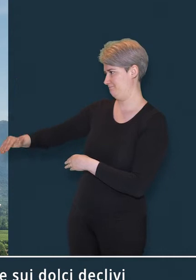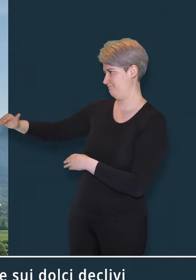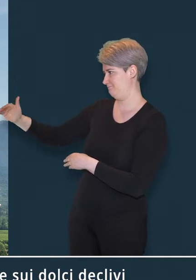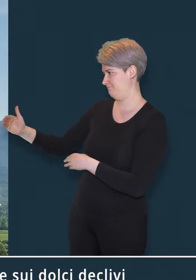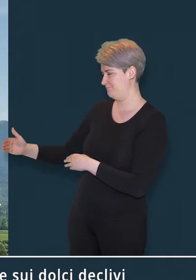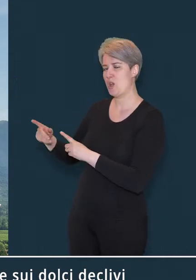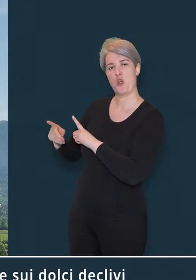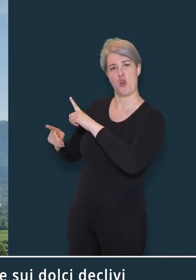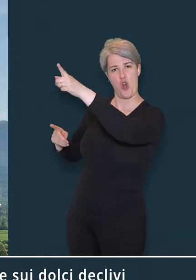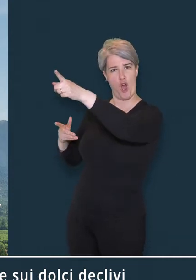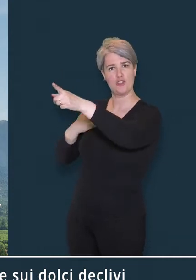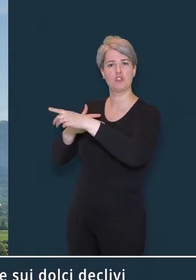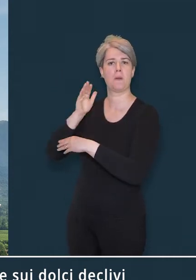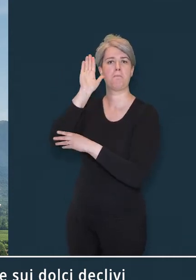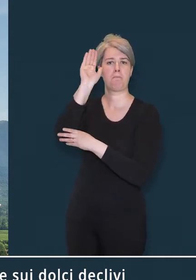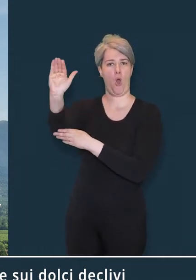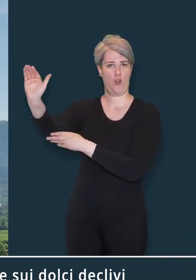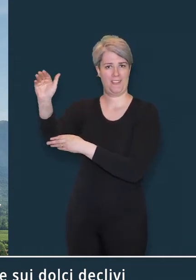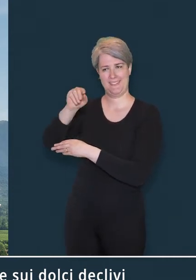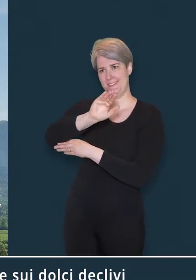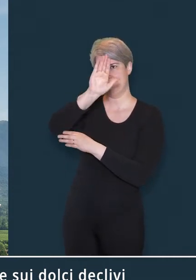settentrione dal profilo dei monti.